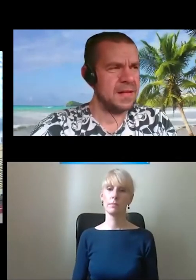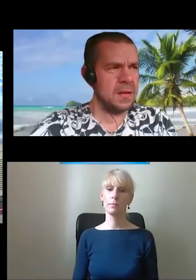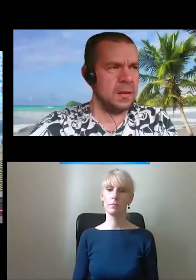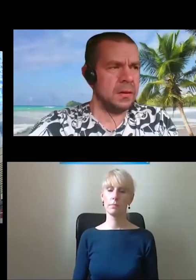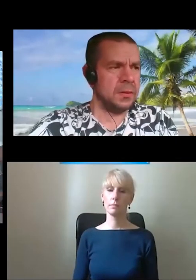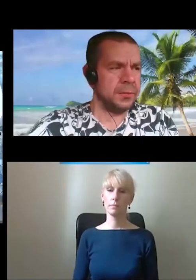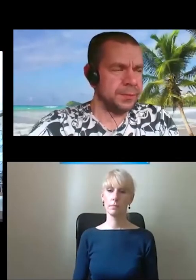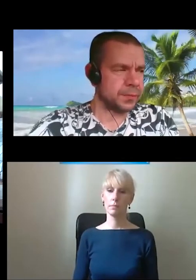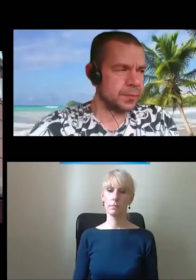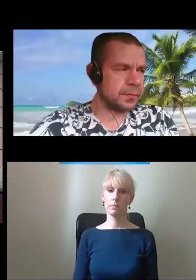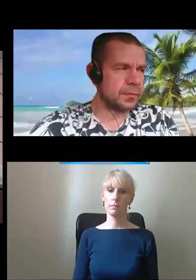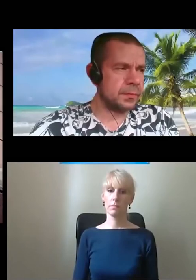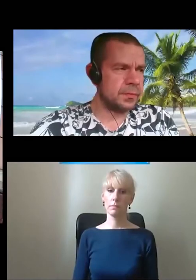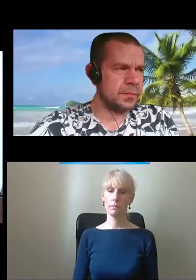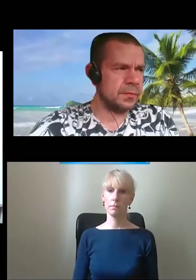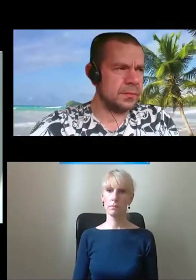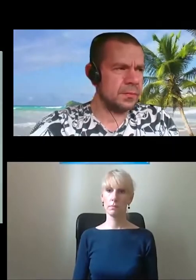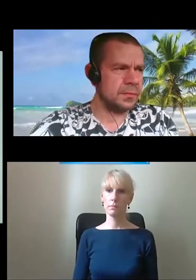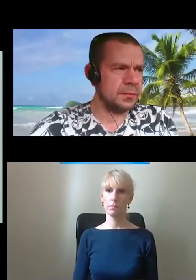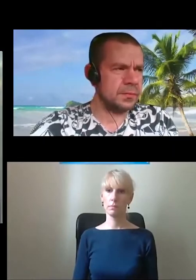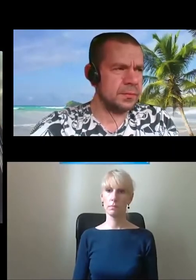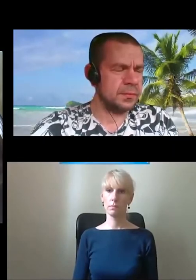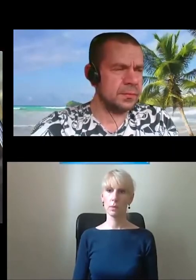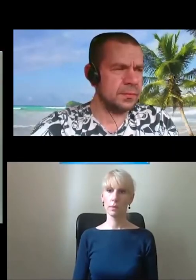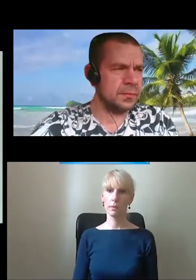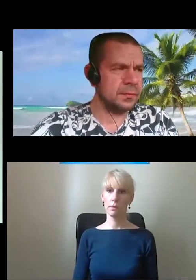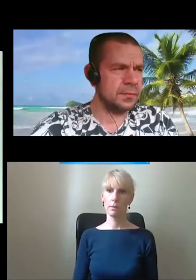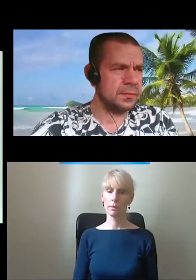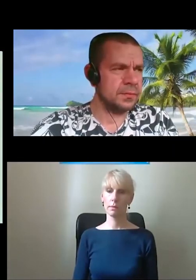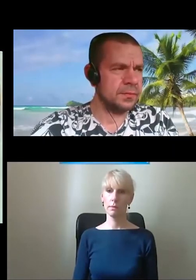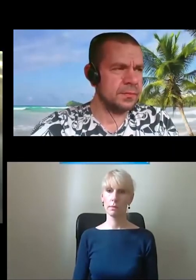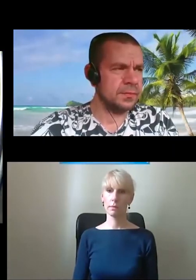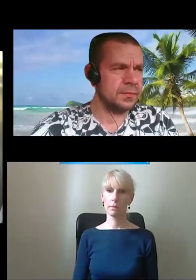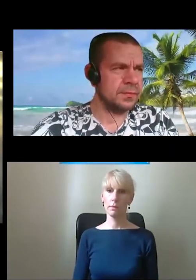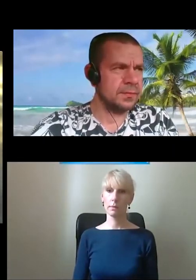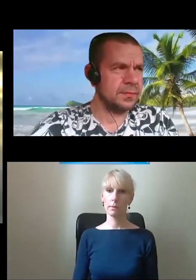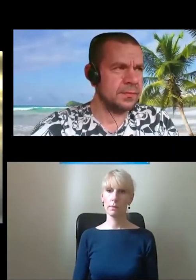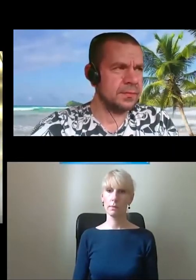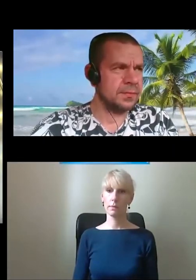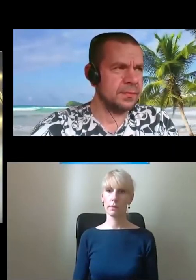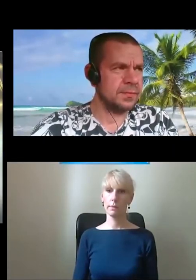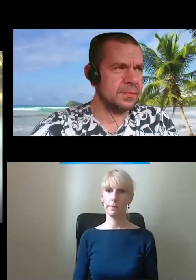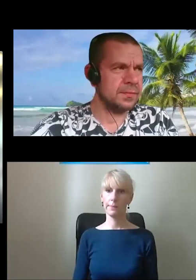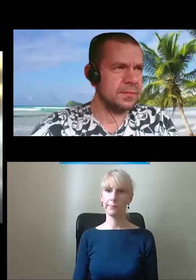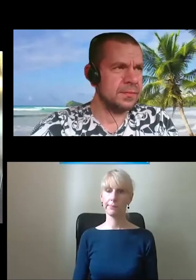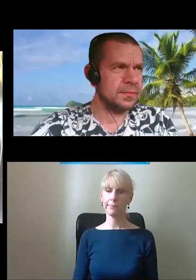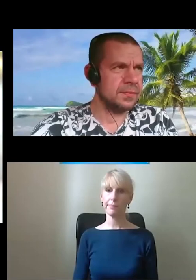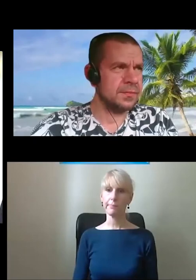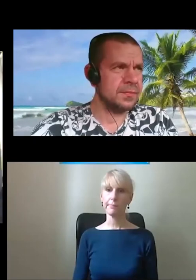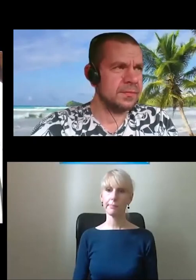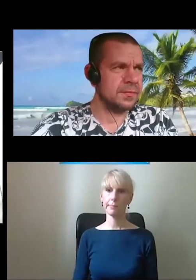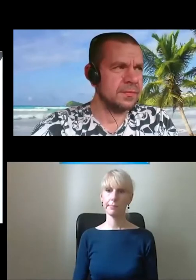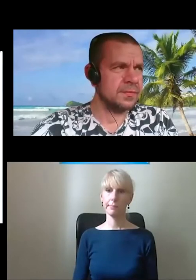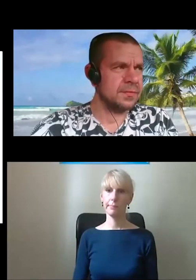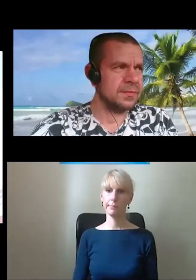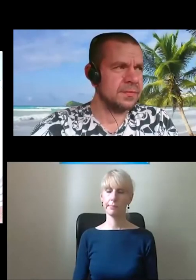patio. Czyli co, w dół chcemy jechać, tak? My w górę chcemy jechać, jeżeli chcesz do dwóch tarasów, to musimy w górę. ale